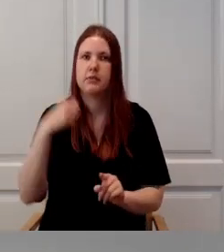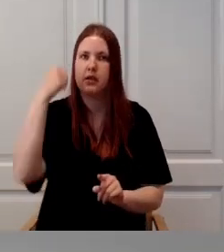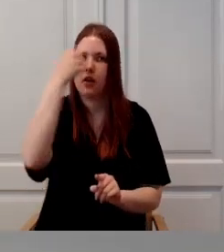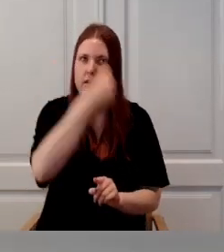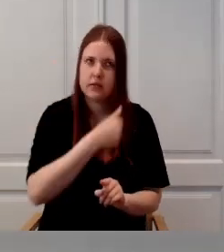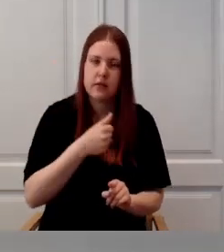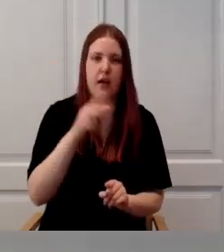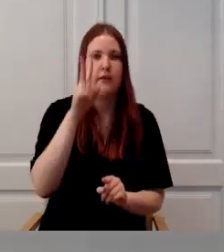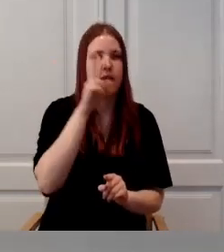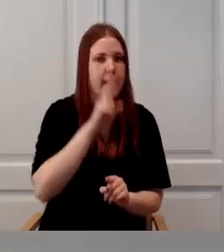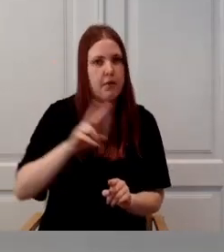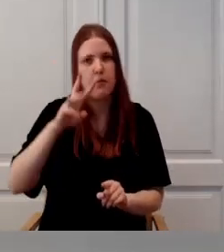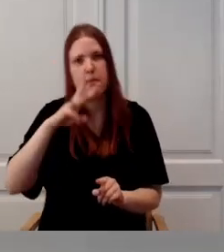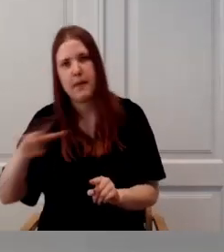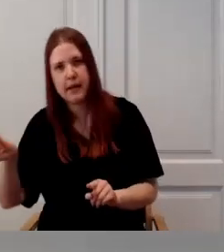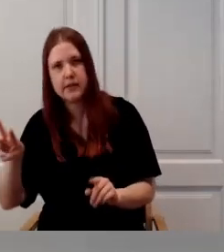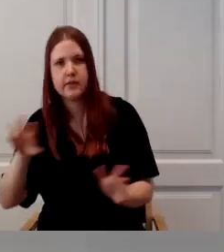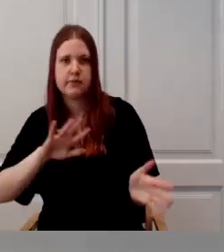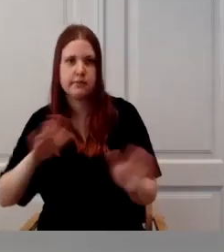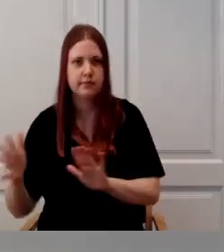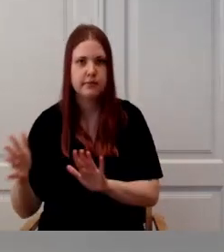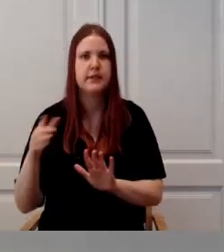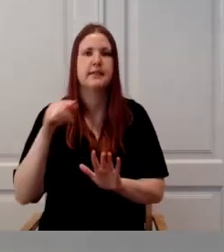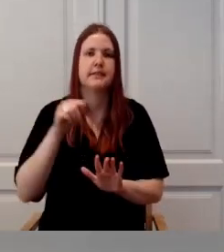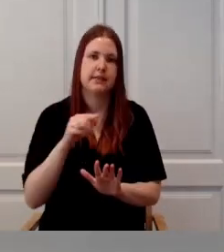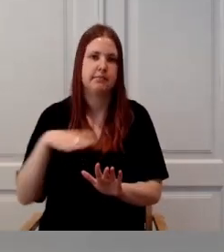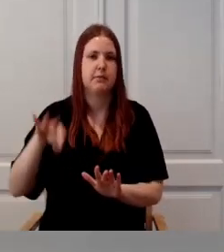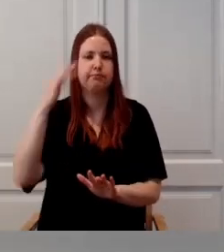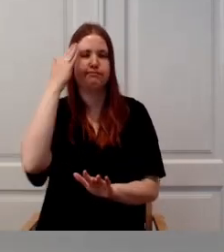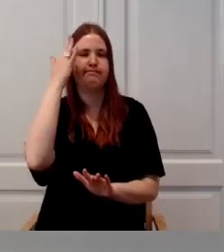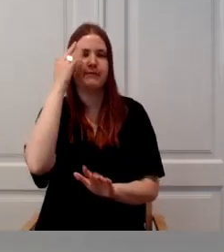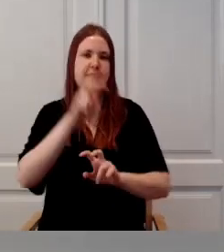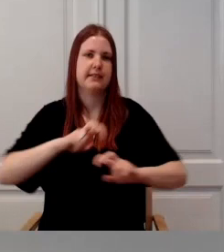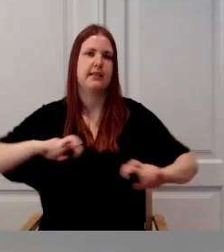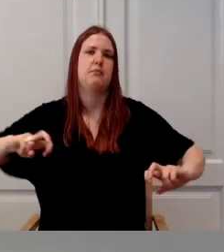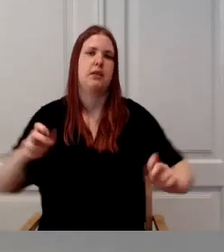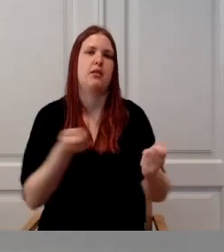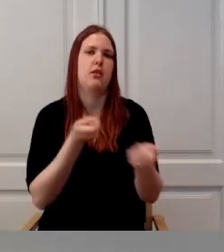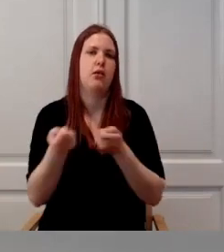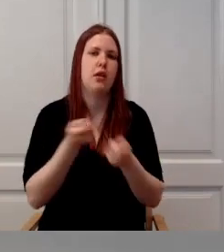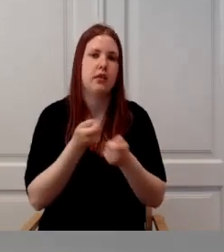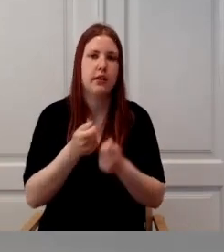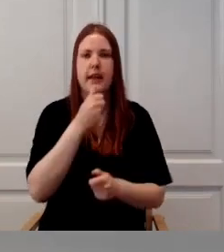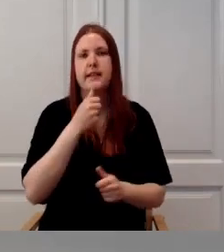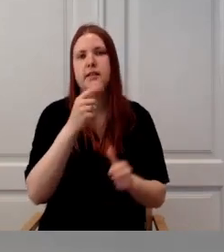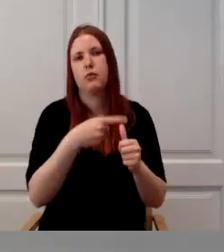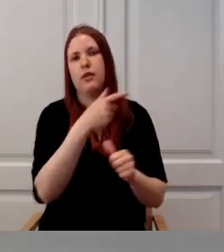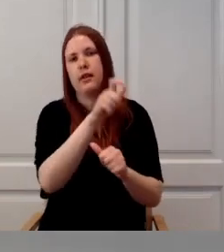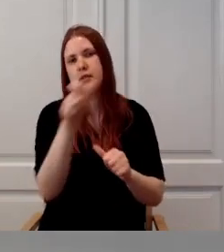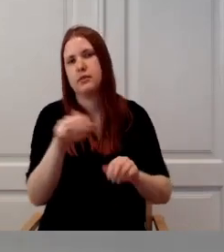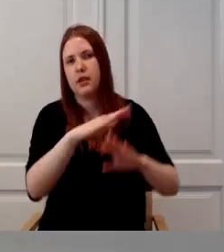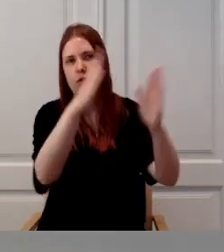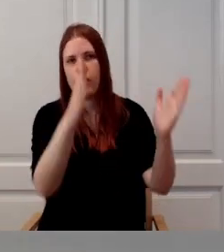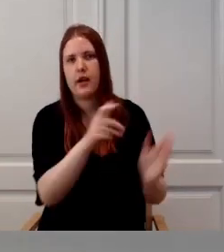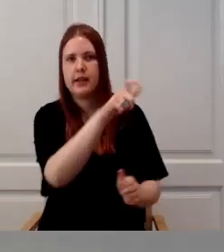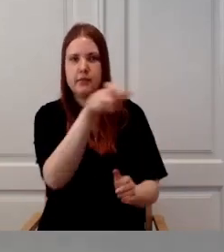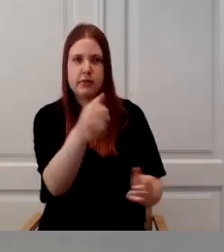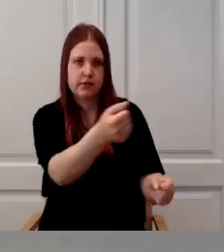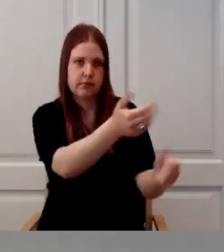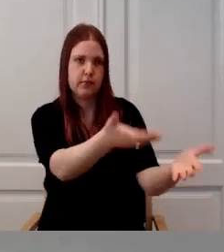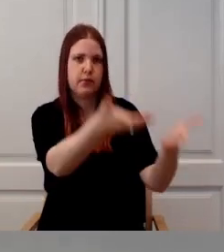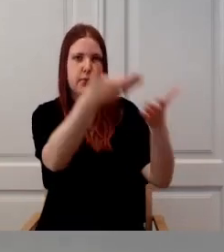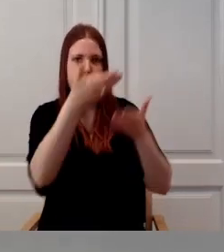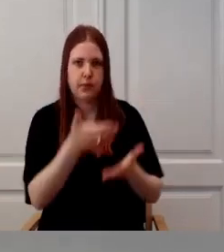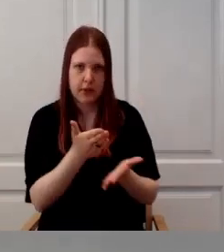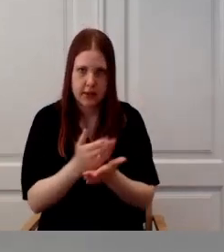On planeeritud sinna seminar, kuhu kindlasti kaasatakse ka epikoja inimesed ja või